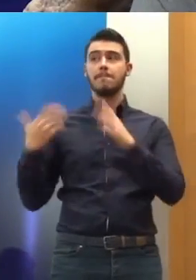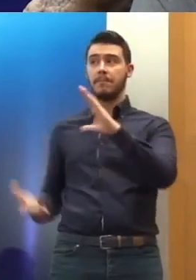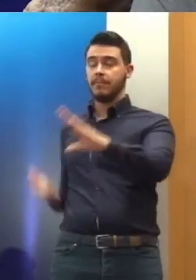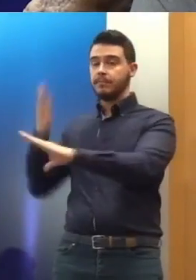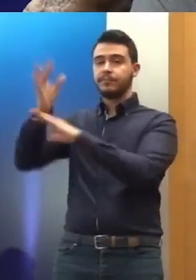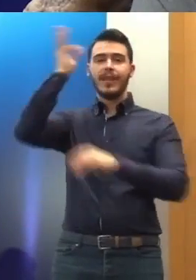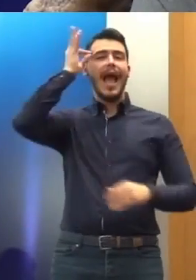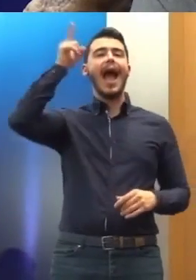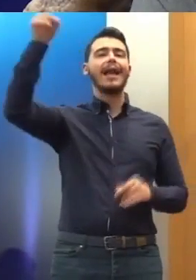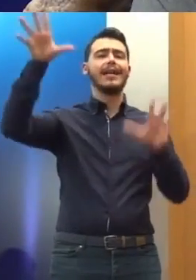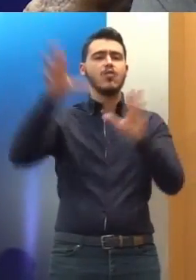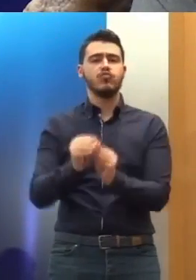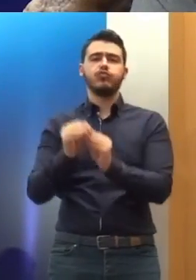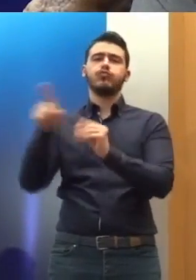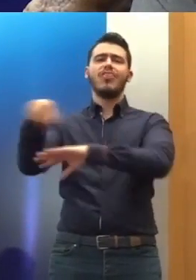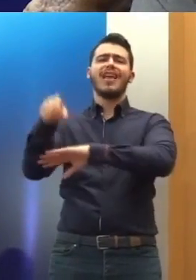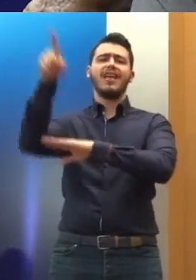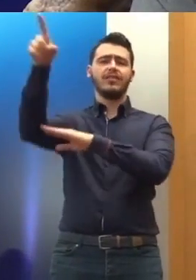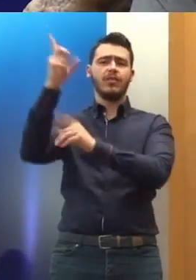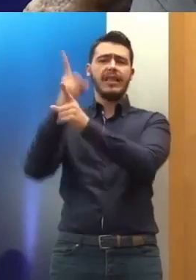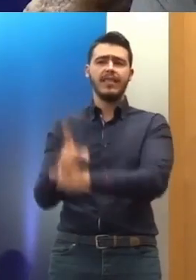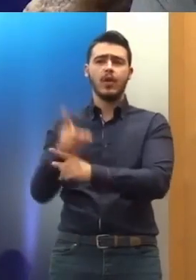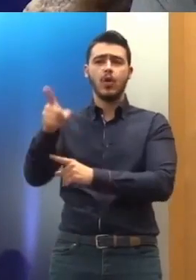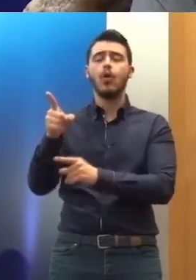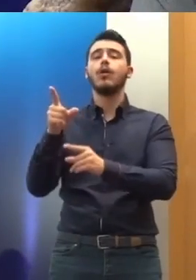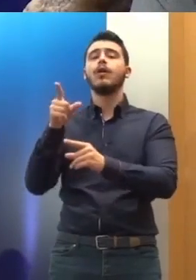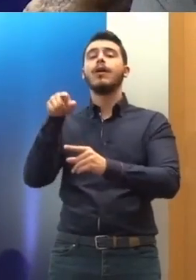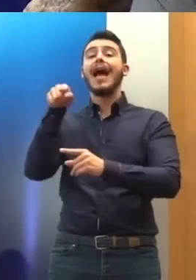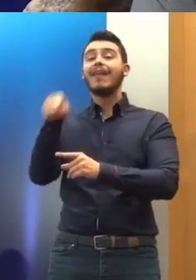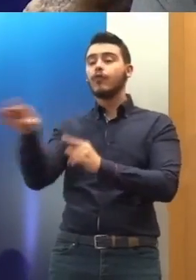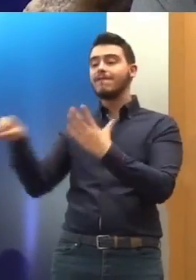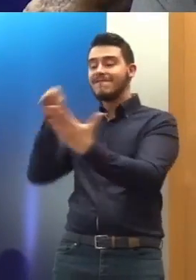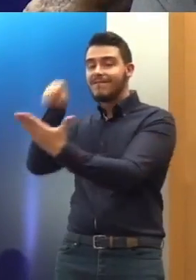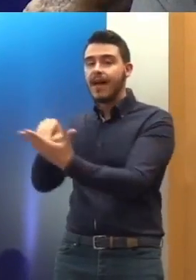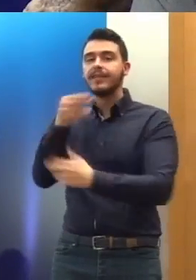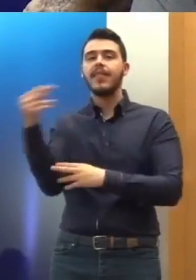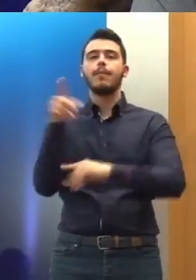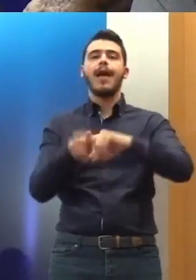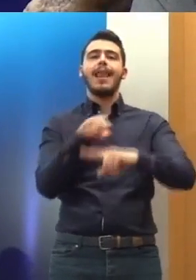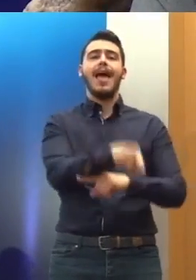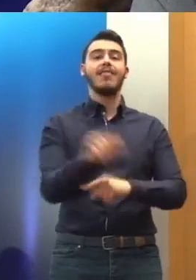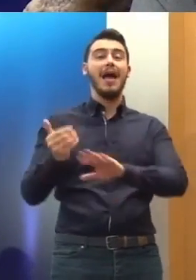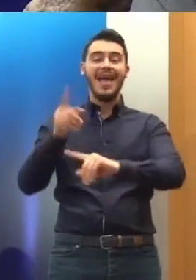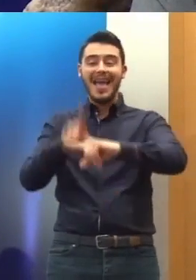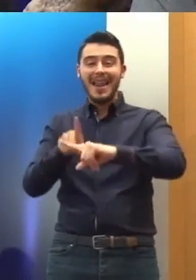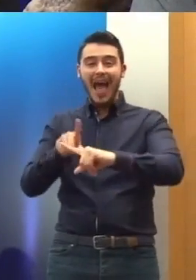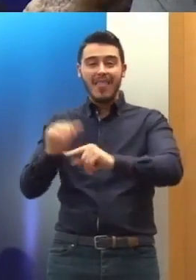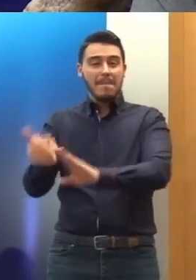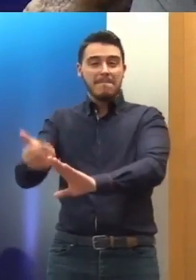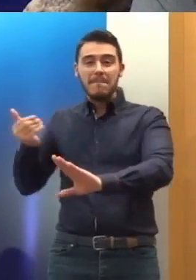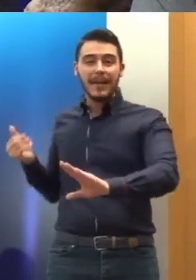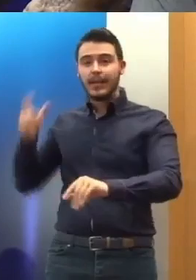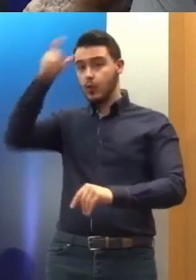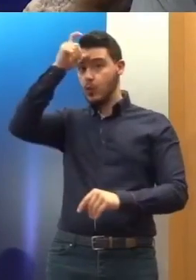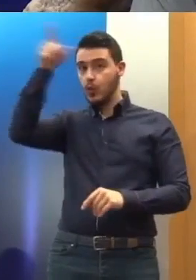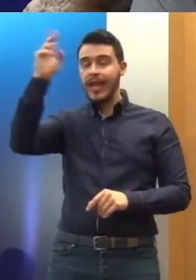και προχωρεί σε μια δημόσια δήλωση κατά της Ελλάδος που είναι η πρώτη δημόσια δήλωση προηγούμενης ήταν κατά της Τουρκίας και κατά της